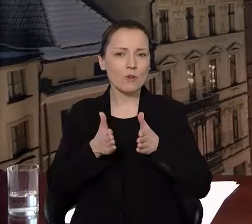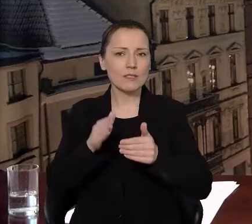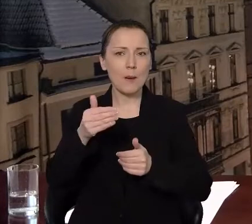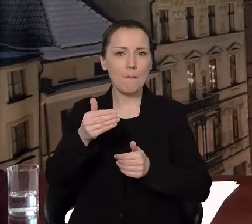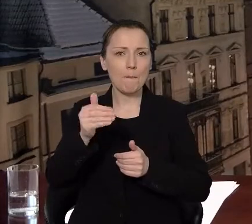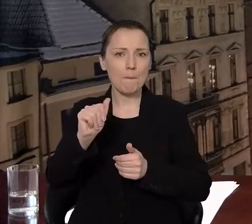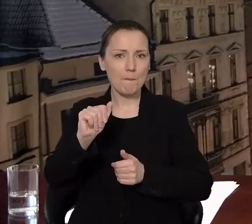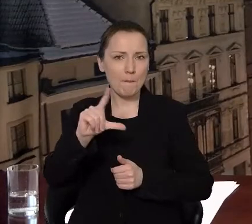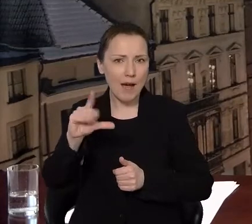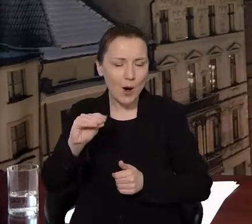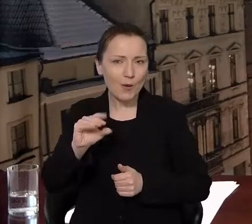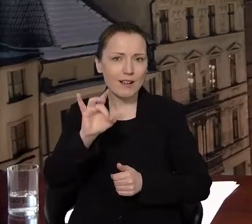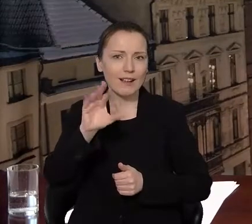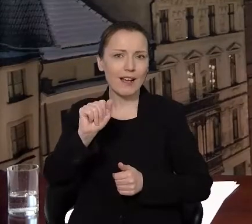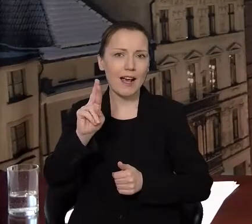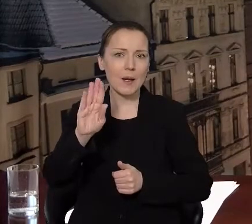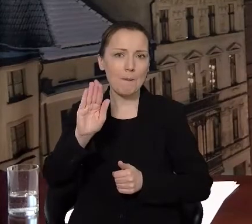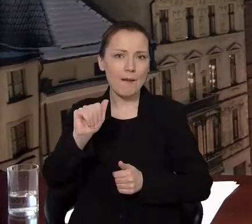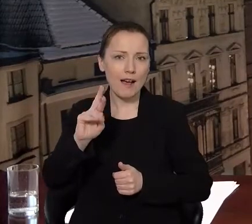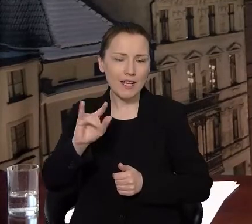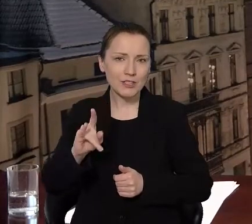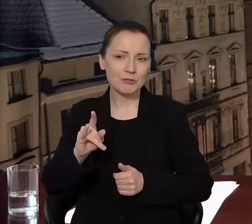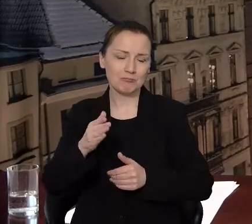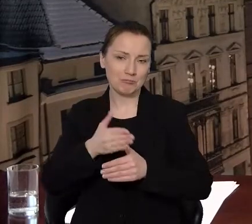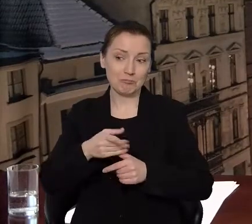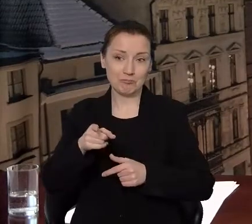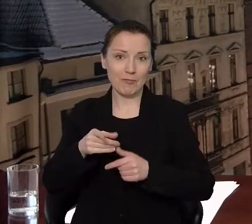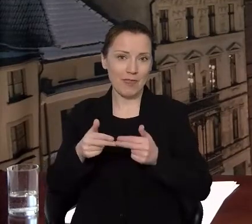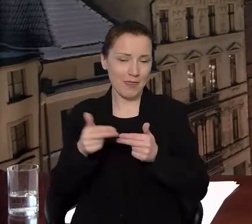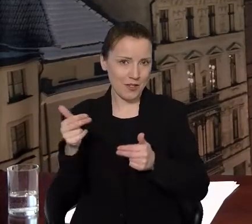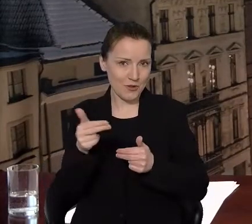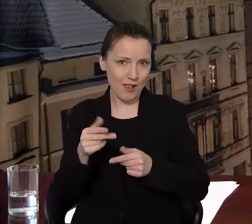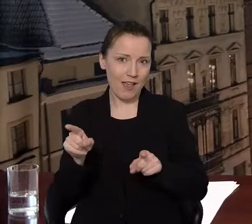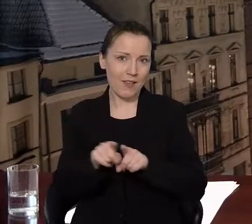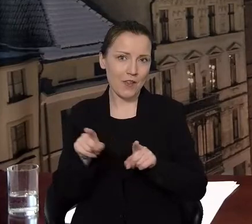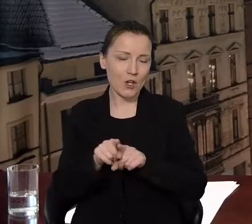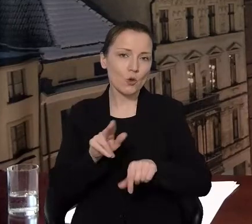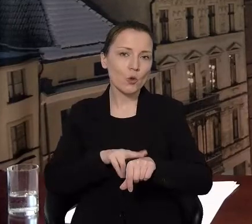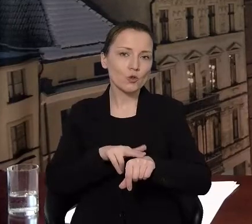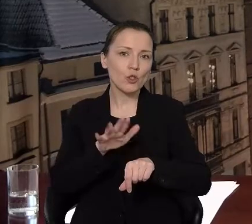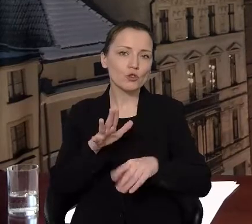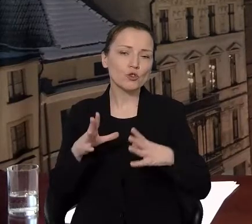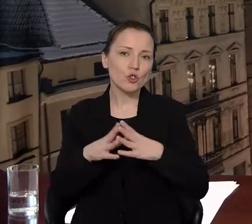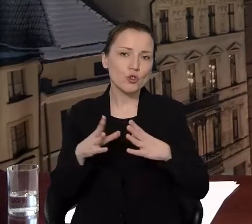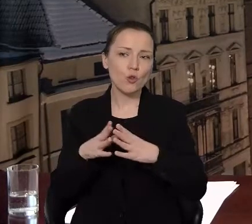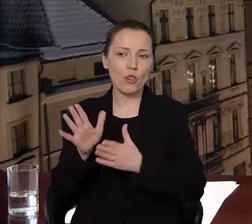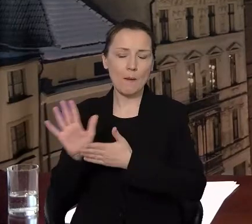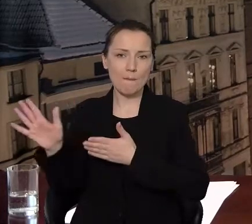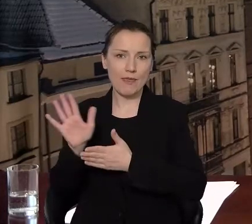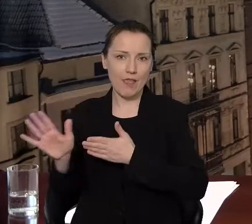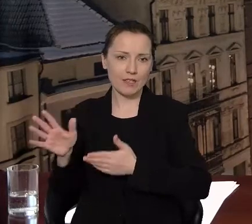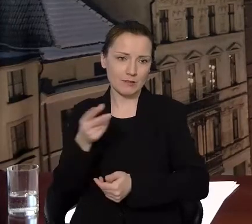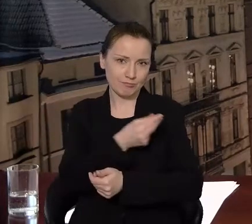Święto Dzień Świąteczny również będzie wykonywała od 10 do 15 szczepienia